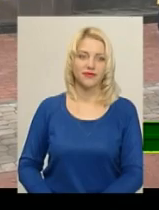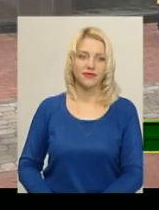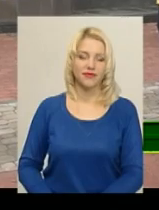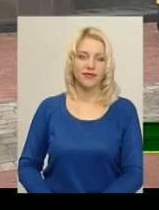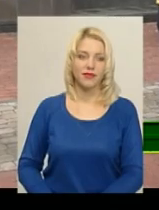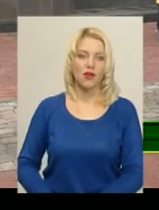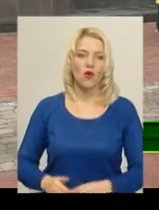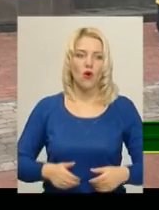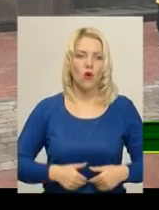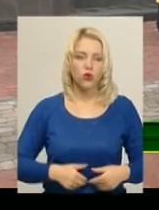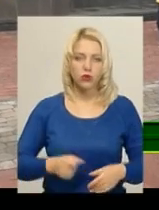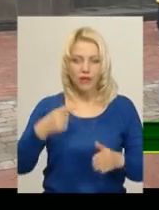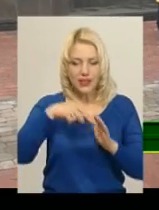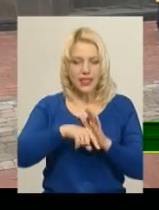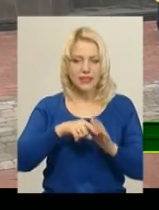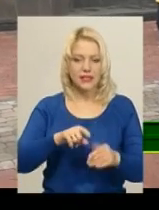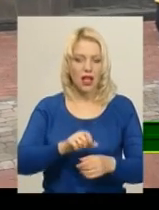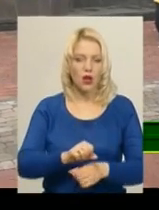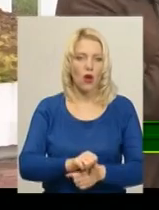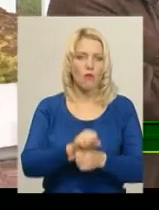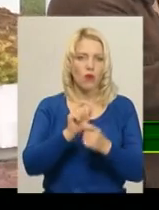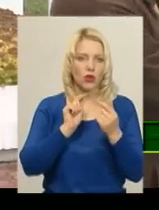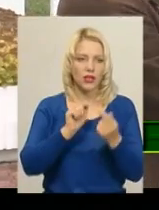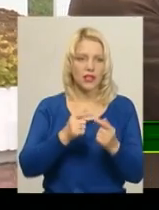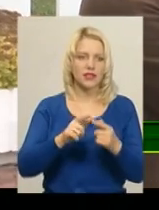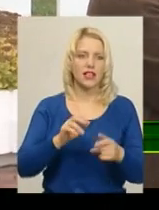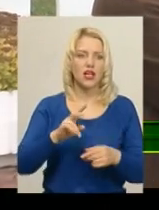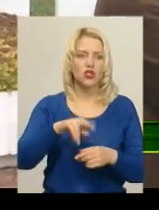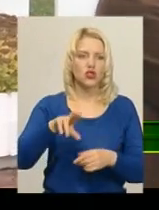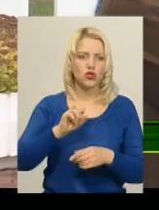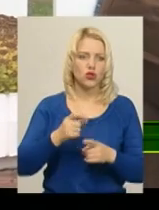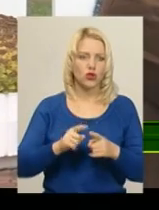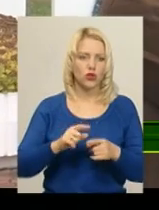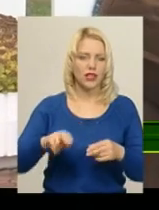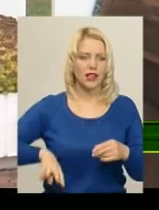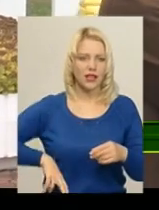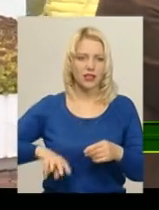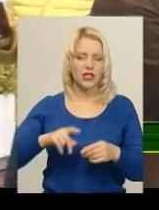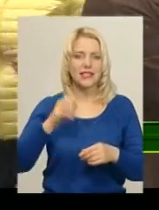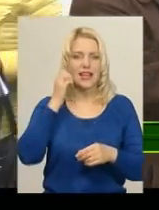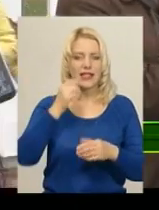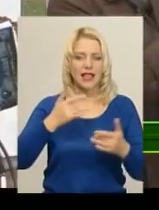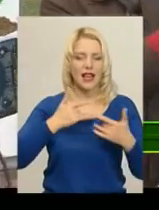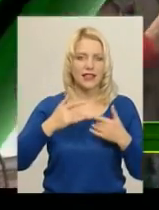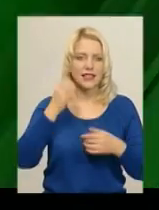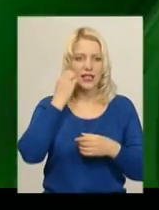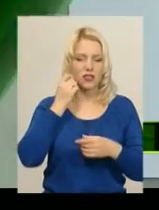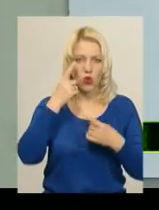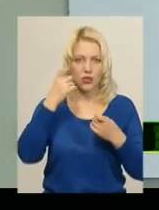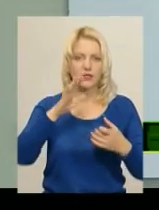Голодування на знак протесту проти нового керівництва Хмельницького обласного муздрамтеатру ім. Старицького оголосили актриса театру.